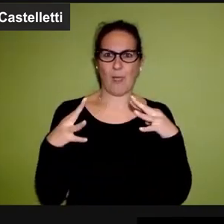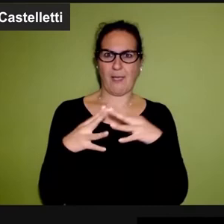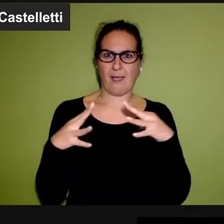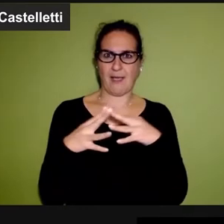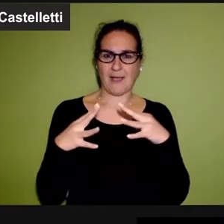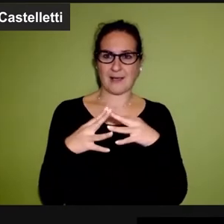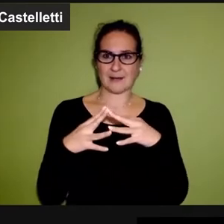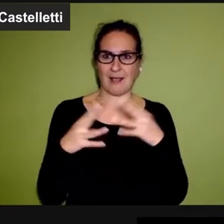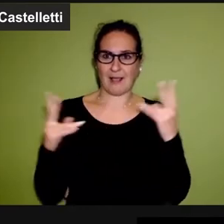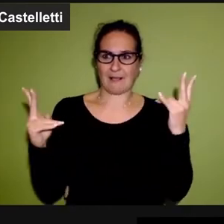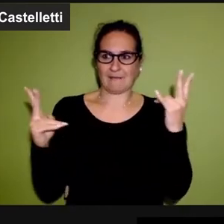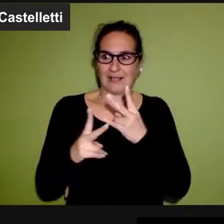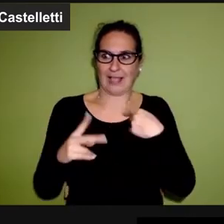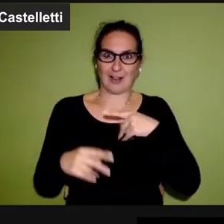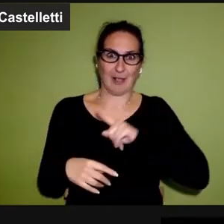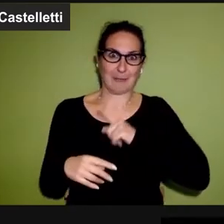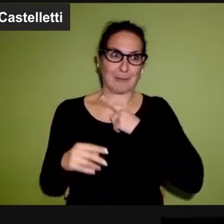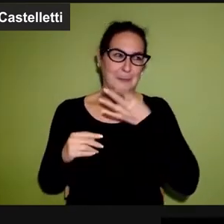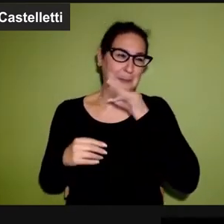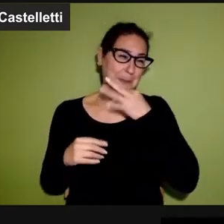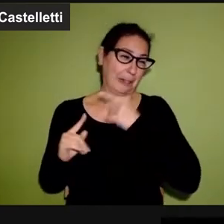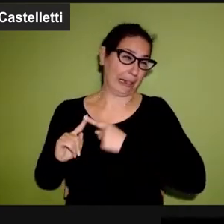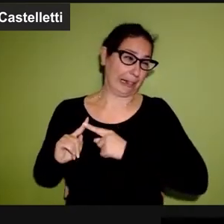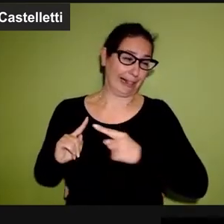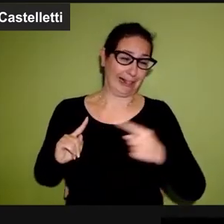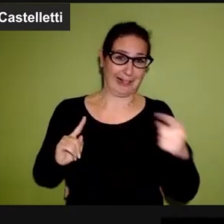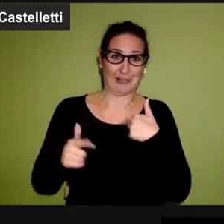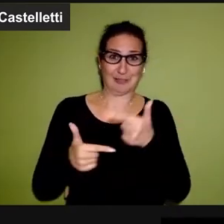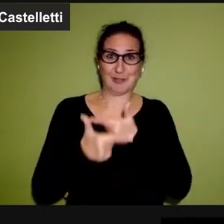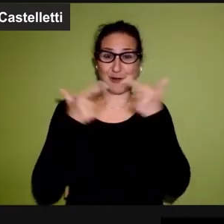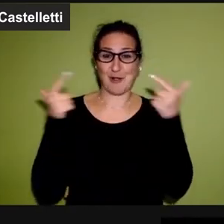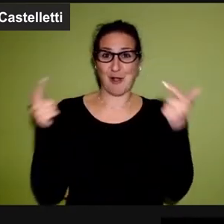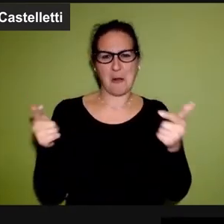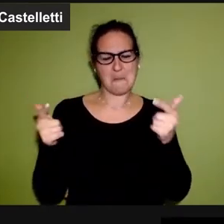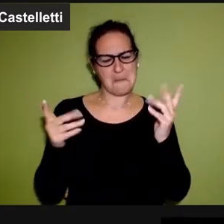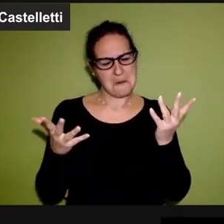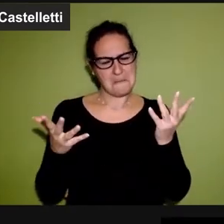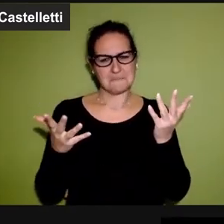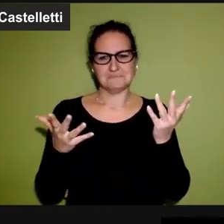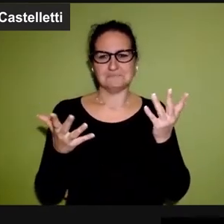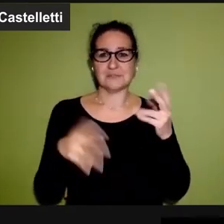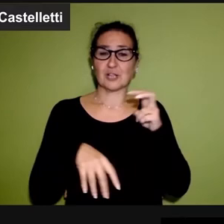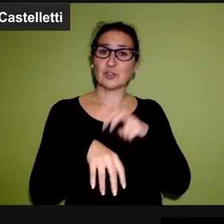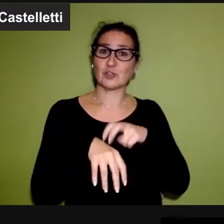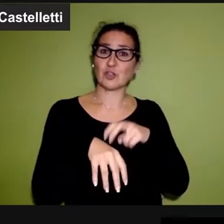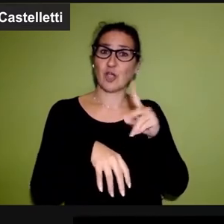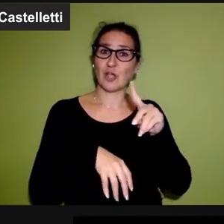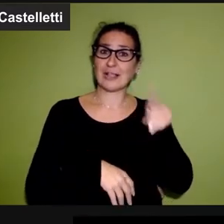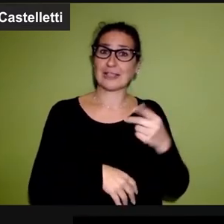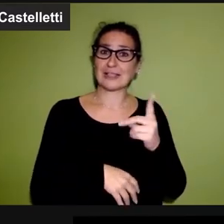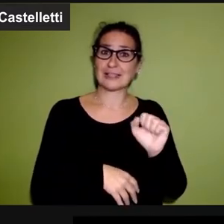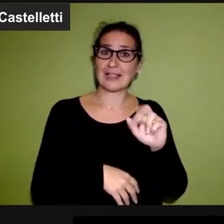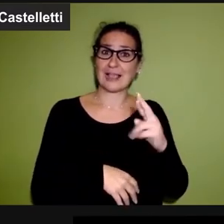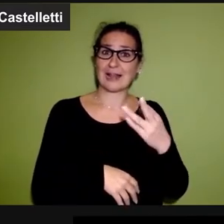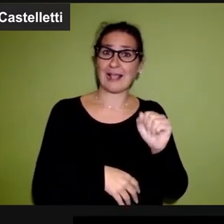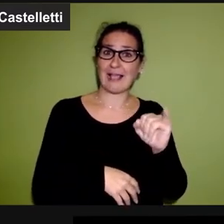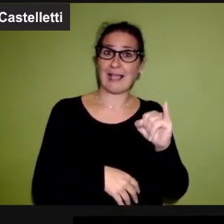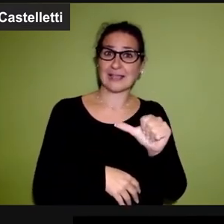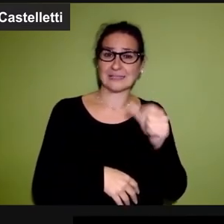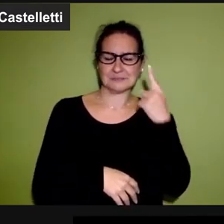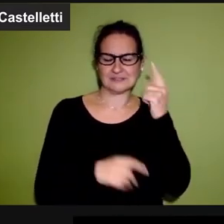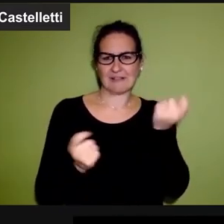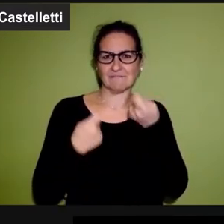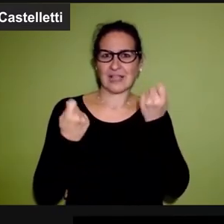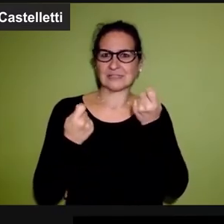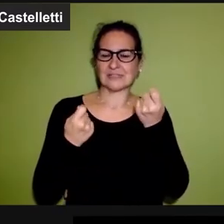dunque, forse dopo questo troppo lungo preambolo, arriviamo a noi. Allora, dottor D'Arcais,